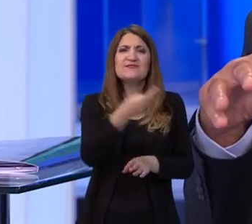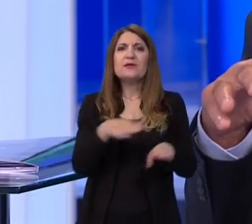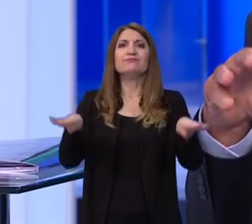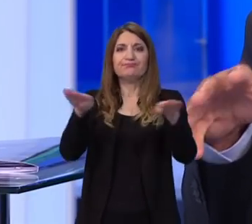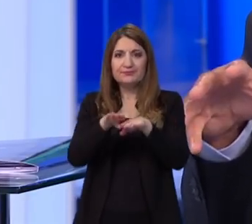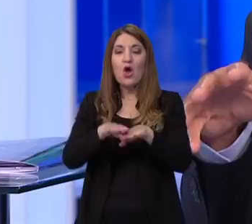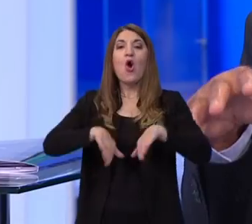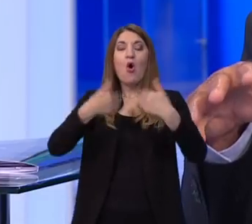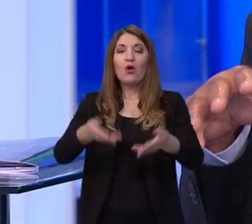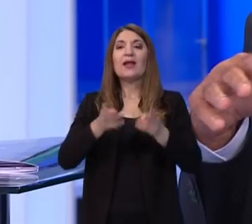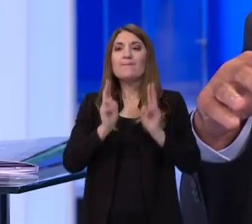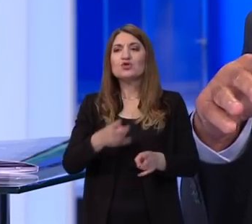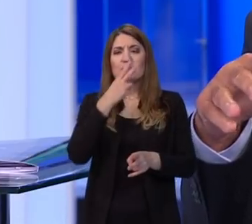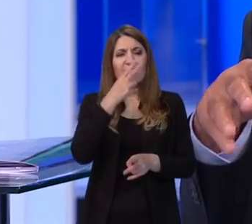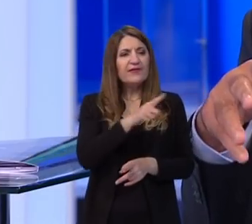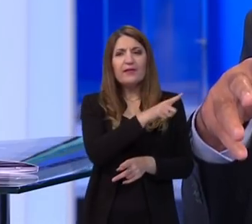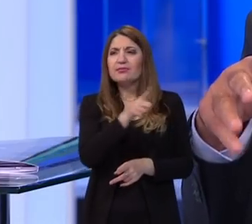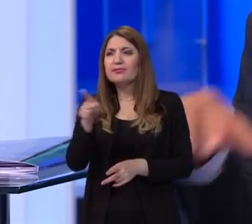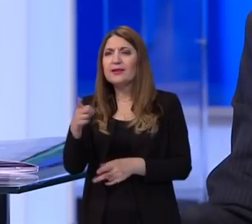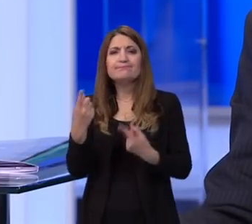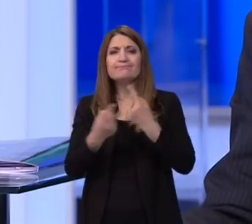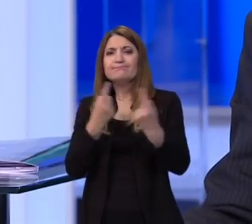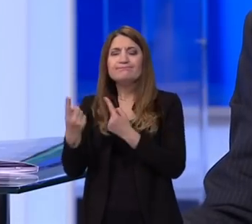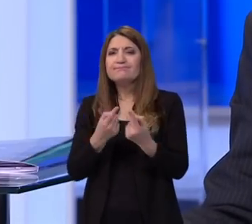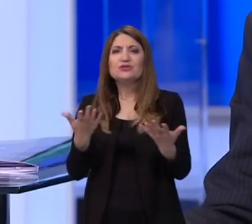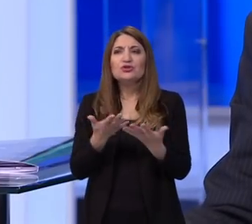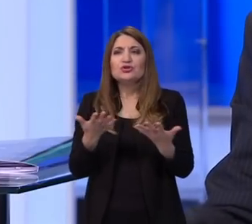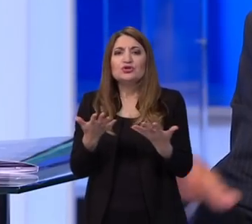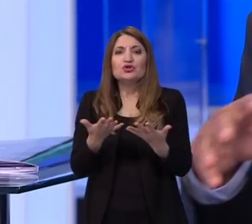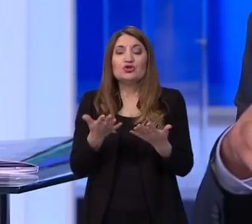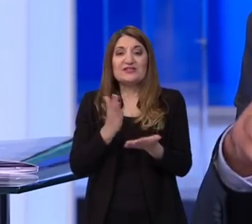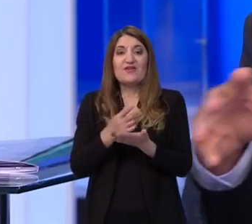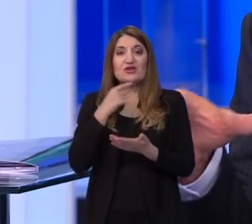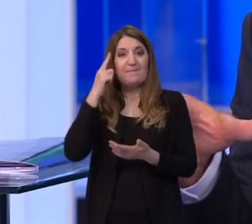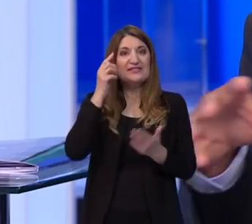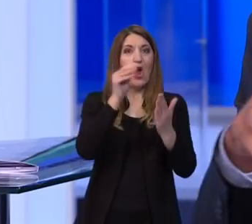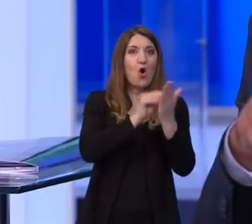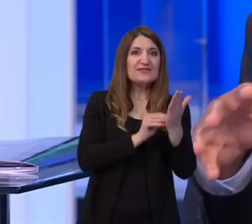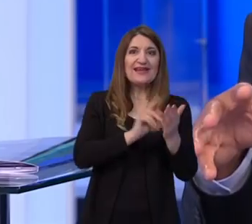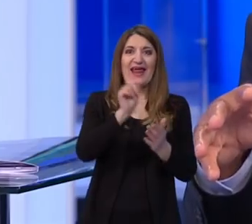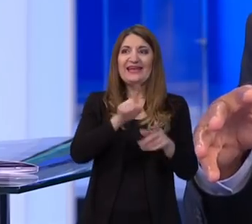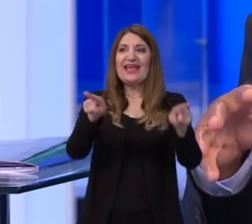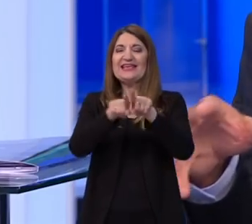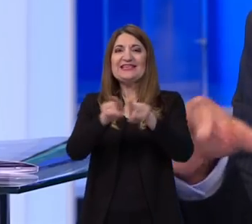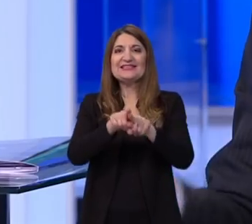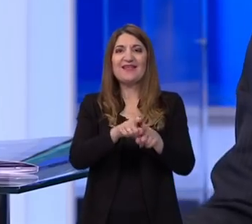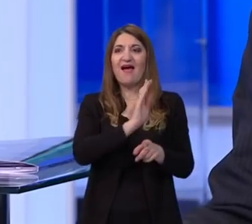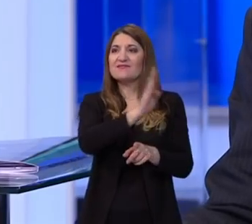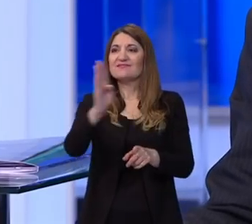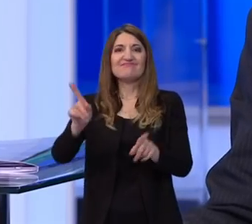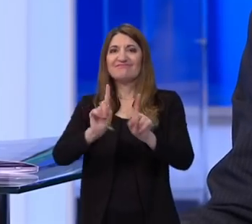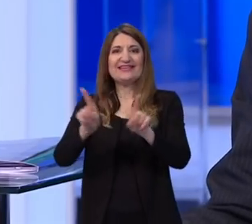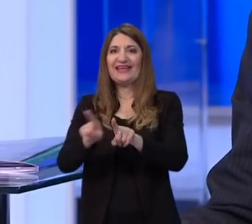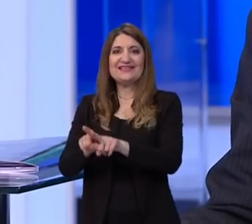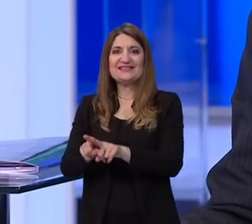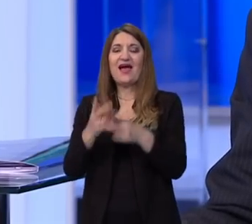onda mjeriti i vrednovati sve ono što se vrlo često dovodi u pitanje, što je rečeno da ocina svugdje ne vrijedi isto i tako dalje. Međutim,